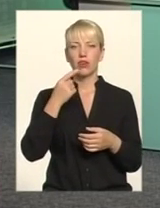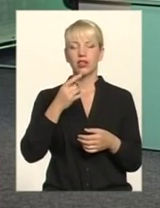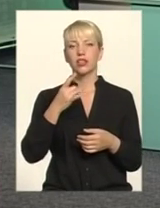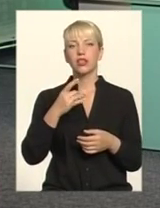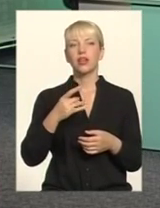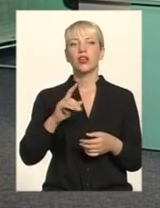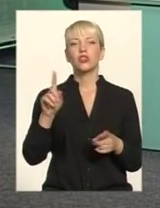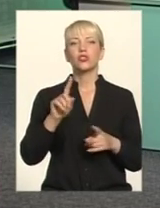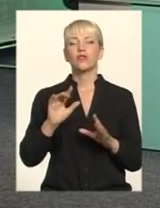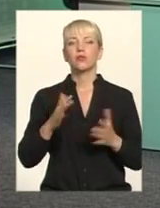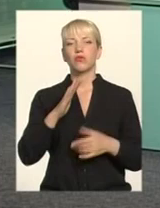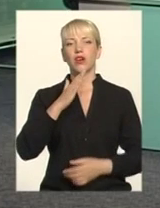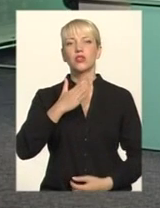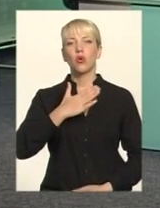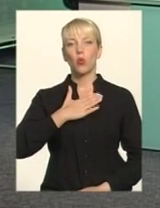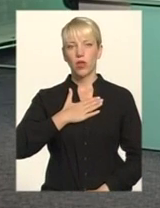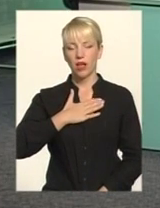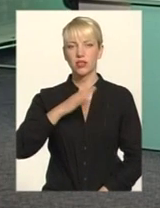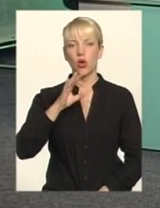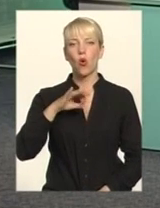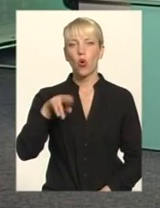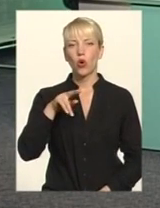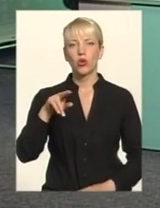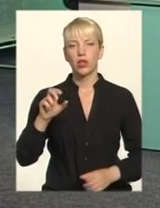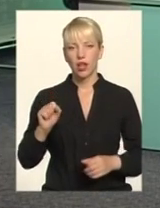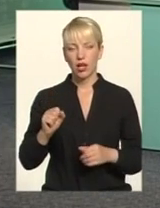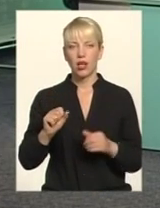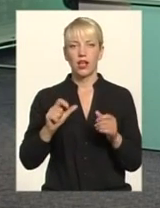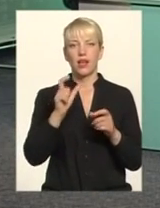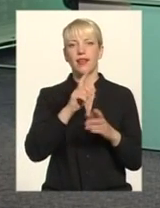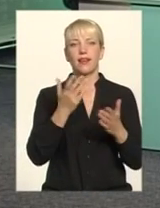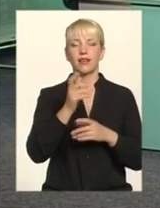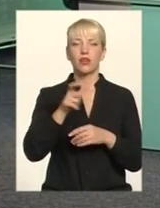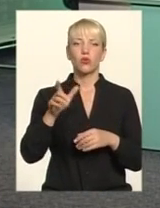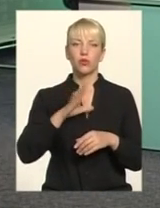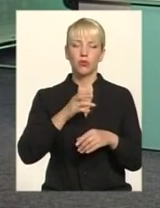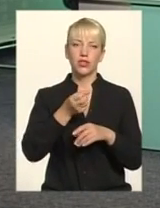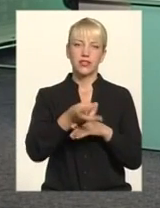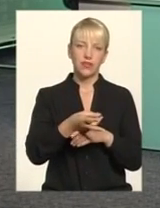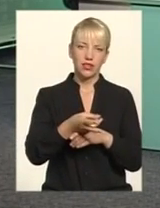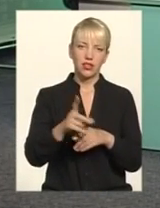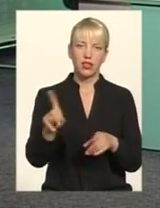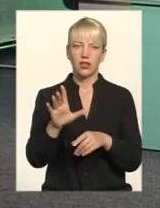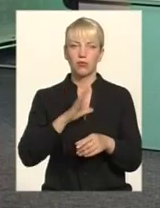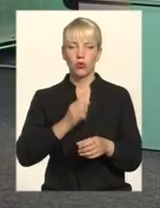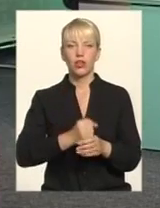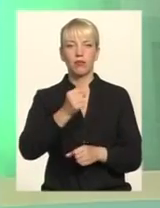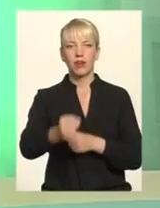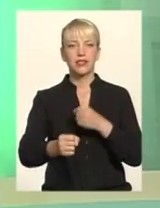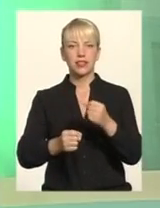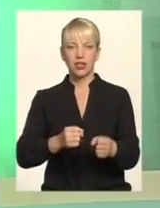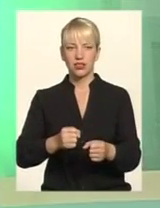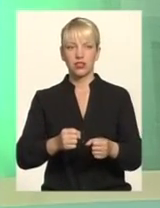в нашій ОДА, які люди далі були звільнені, призначені і все остальне Ну, фактично, йде просто ротація